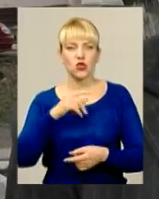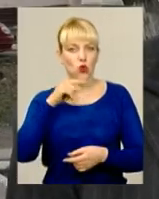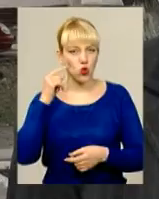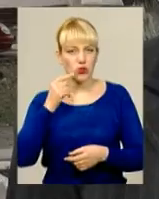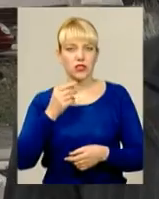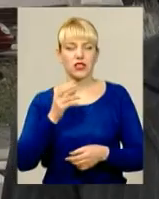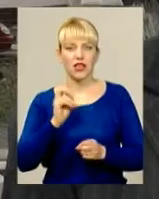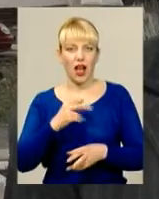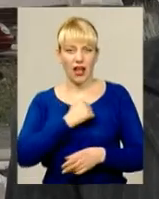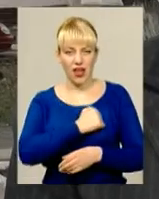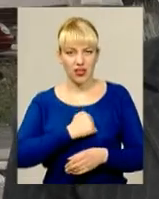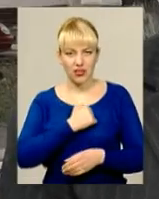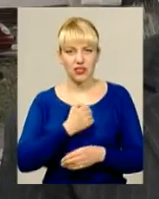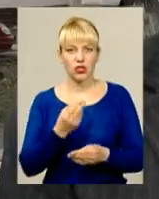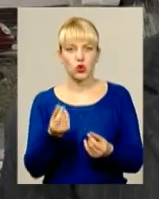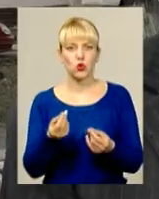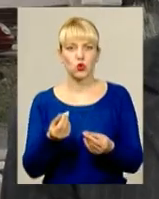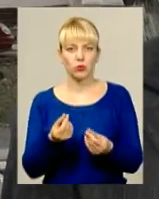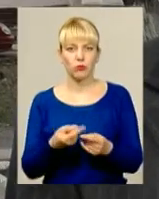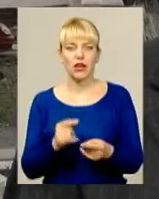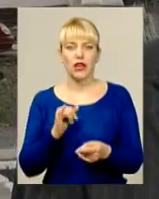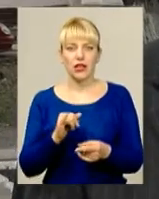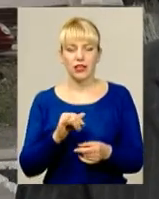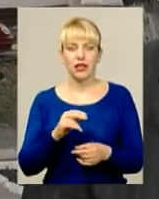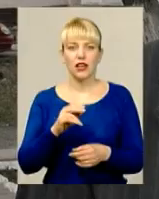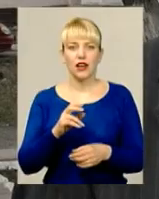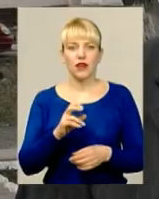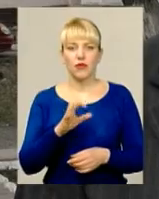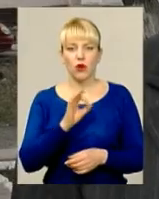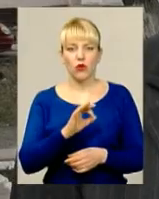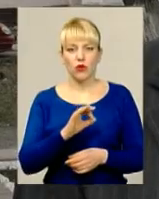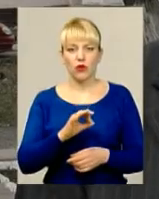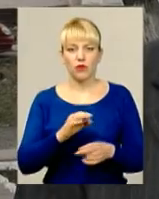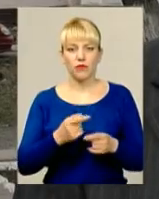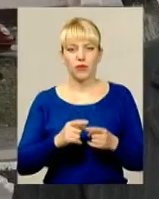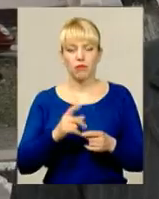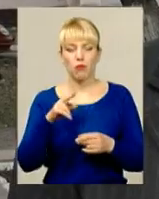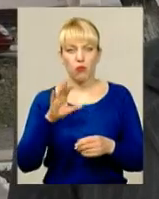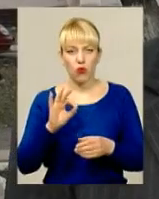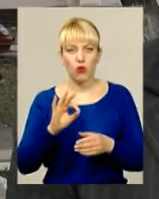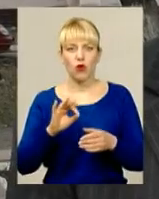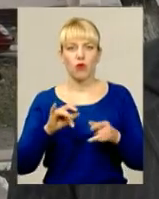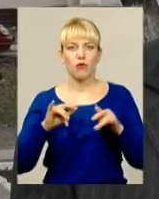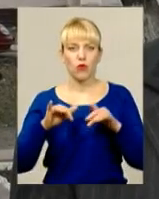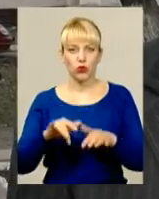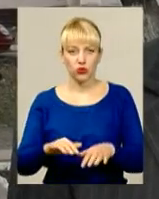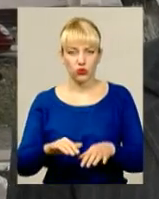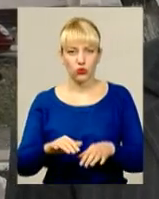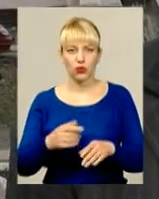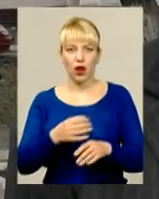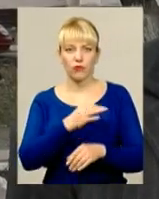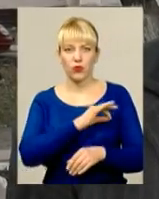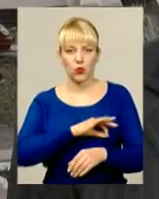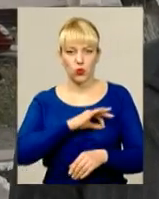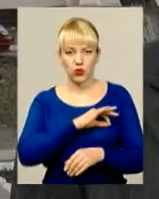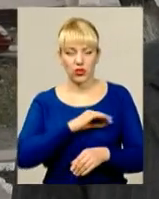определенні суми. Дальше по установленим міжнародними конвенціями процедурам ми направляємо це рішення